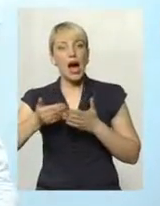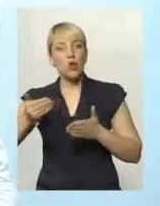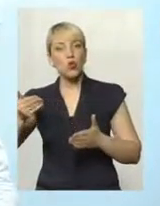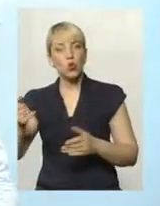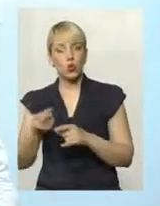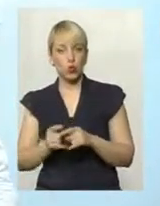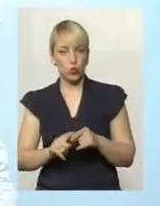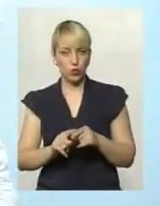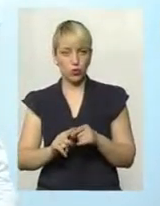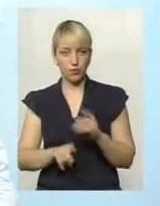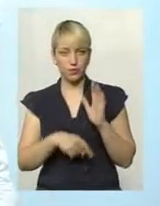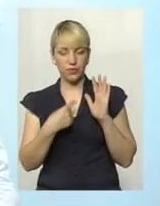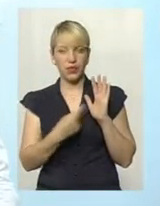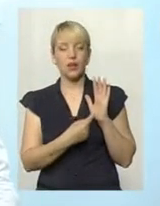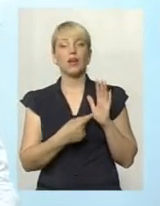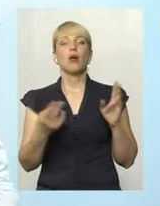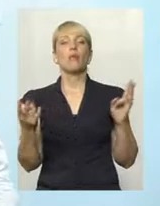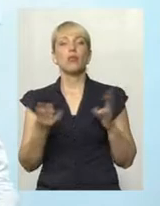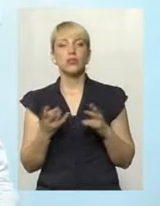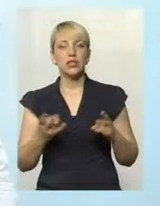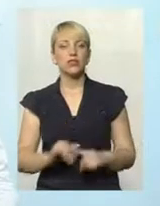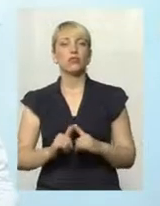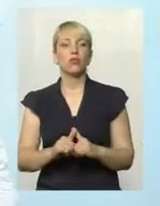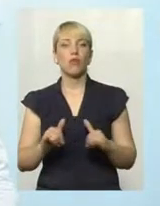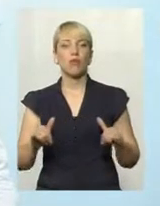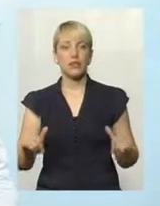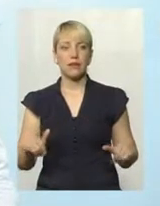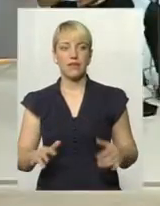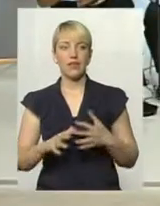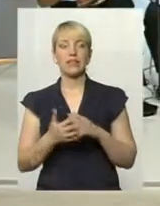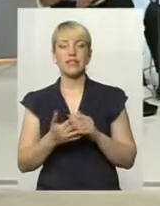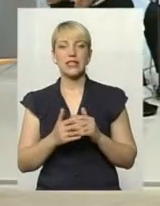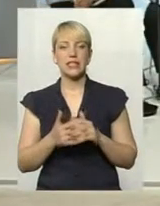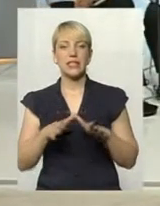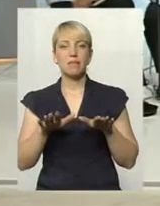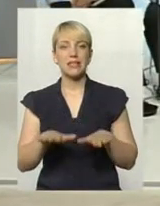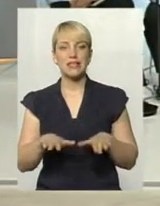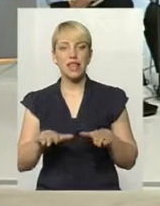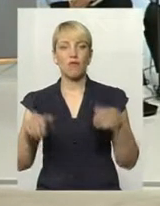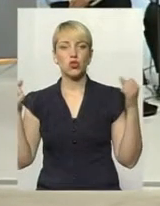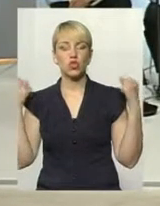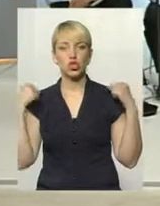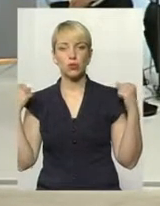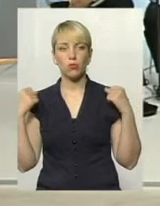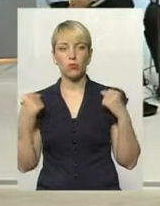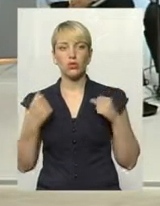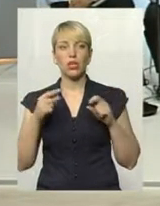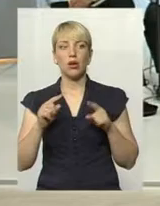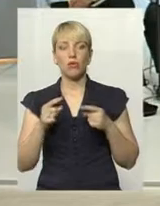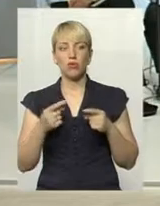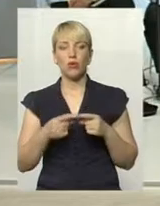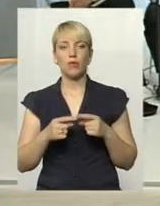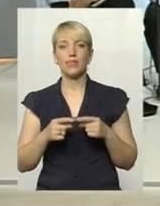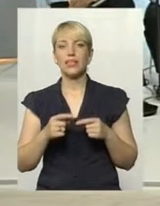потрібно розвивати сільські місцевість і спорт. Діло в тому, що самородки